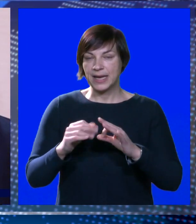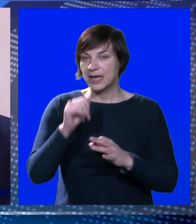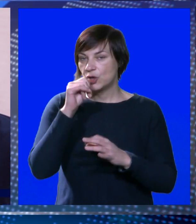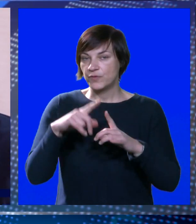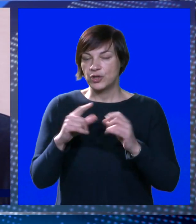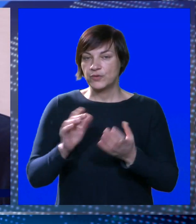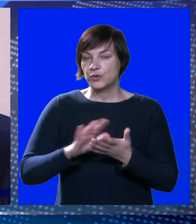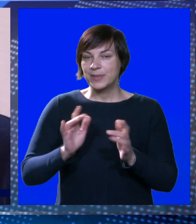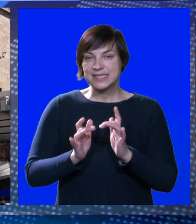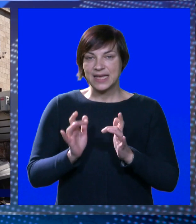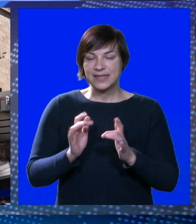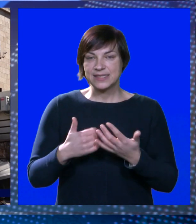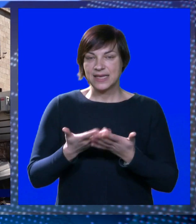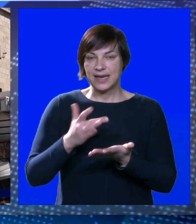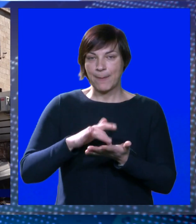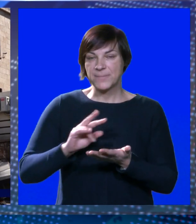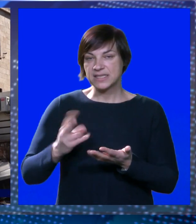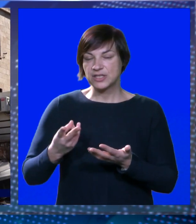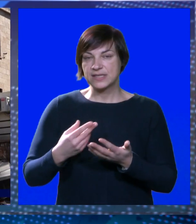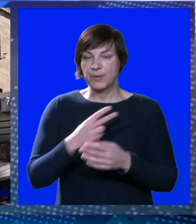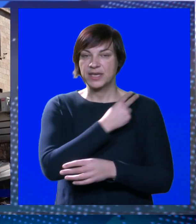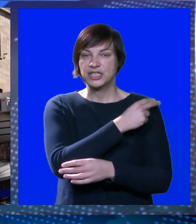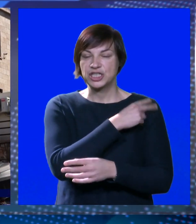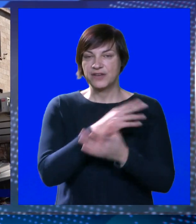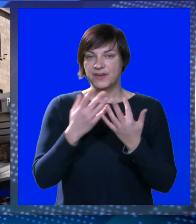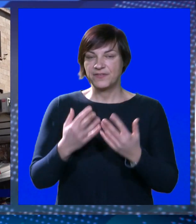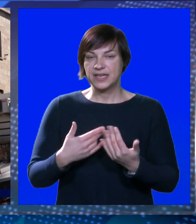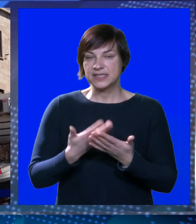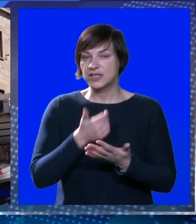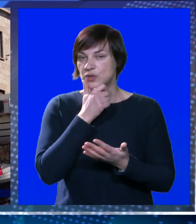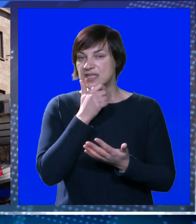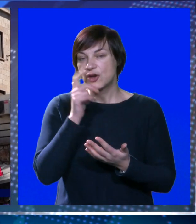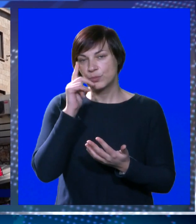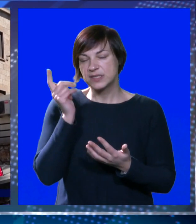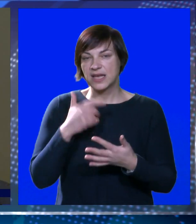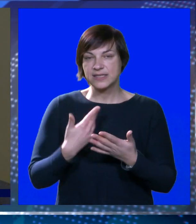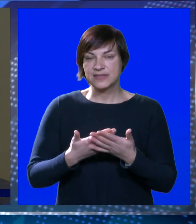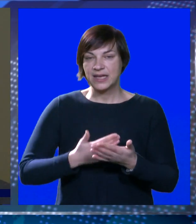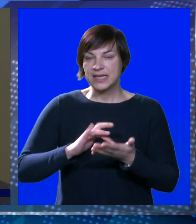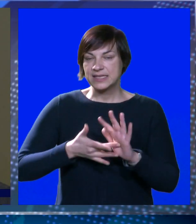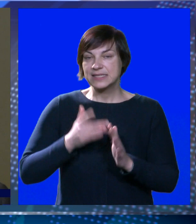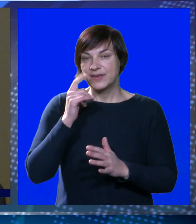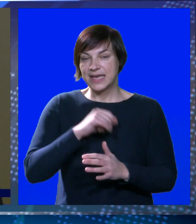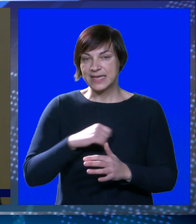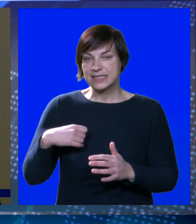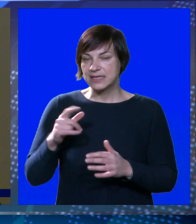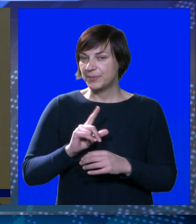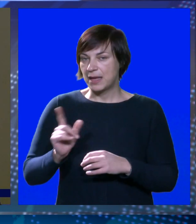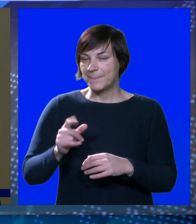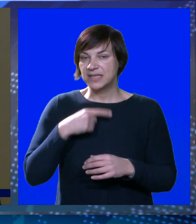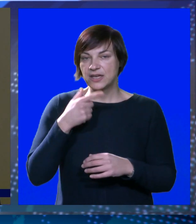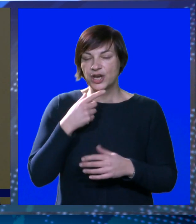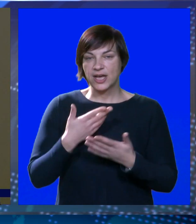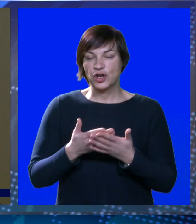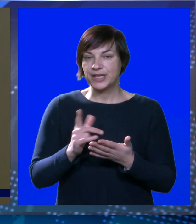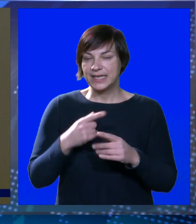vodovodu bez javnog natječaja i to na mjesto zamjenika šefa financija na račun starog poznanstva. Sve je i sam nekoliko puta dementirao,